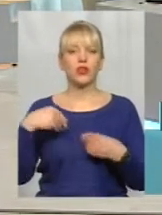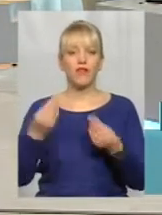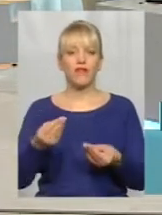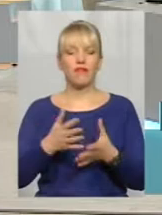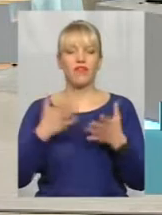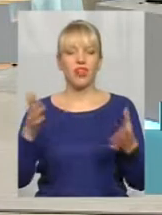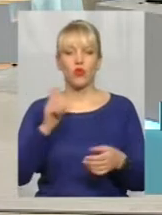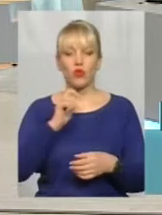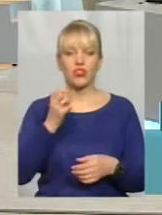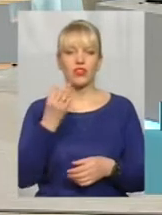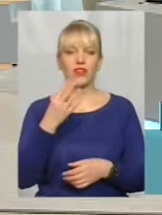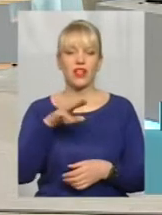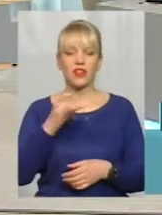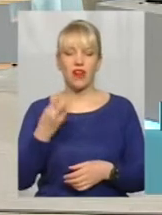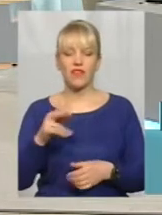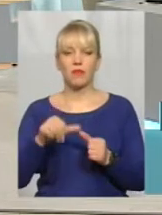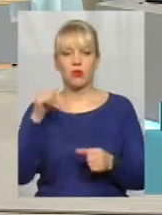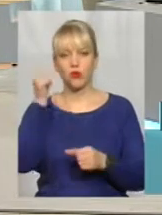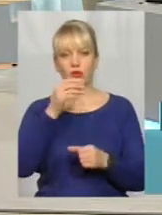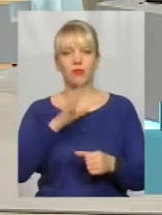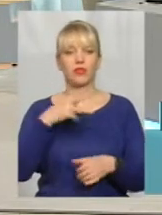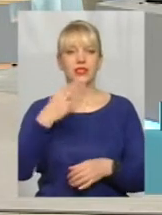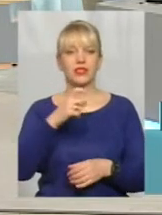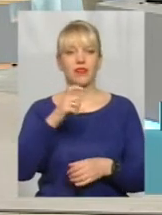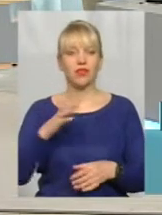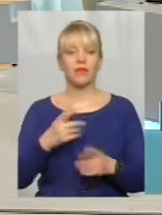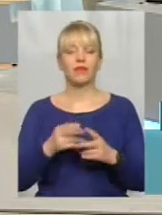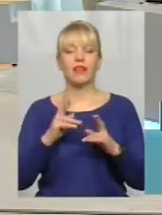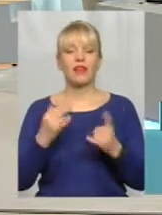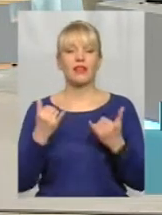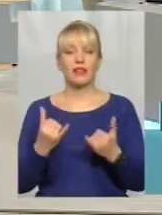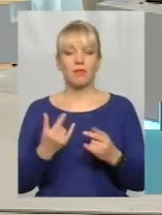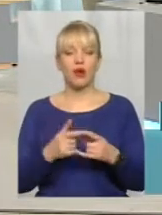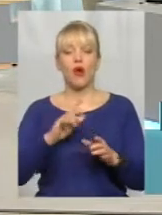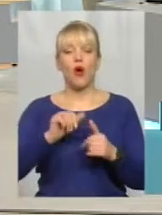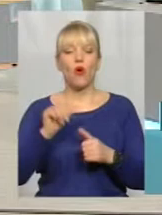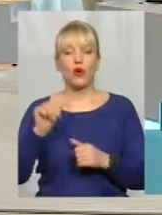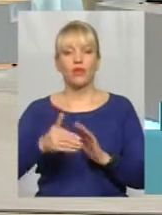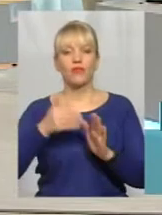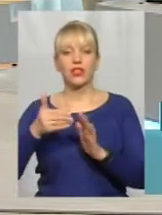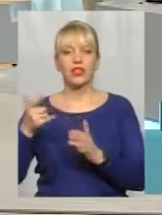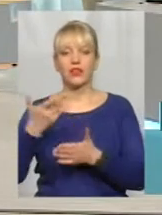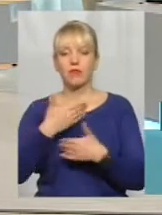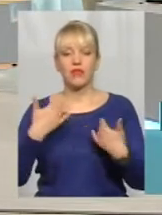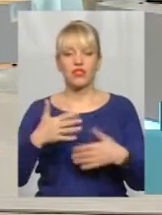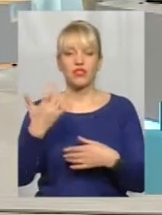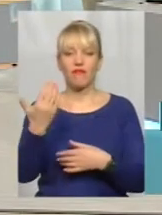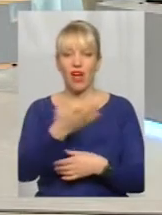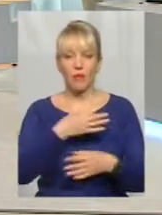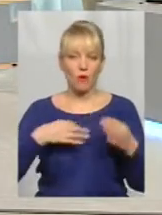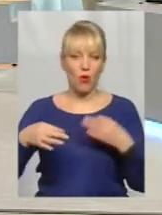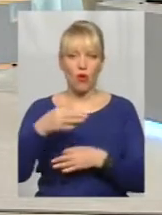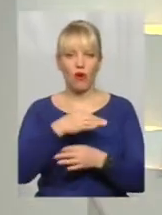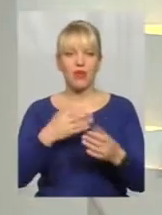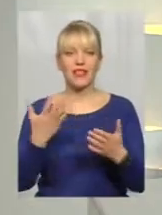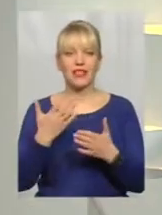травня минулого року і тривала вона тві години, як і тепер. Окрім викликів, про які ми вже з вами поговорили, які суспільно